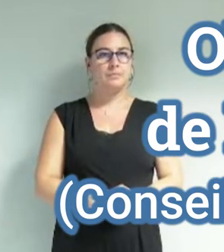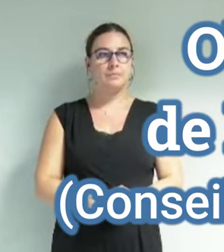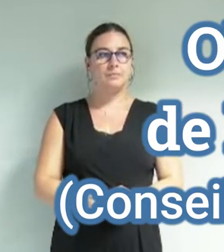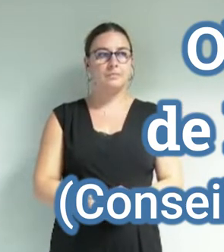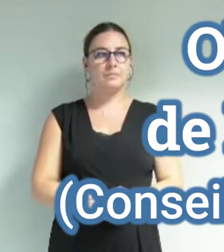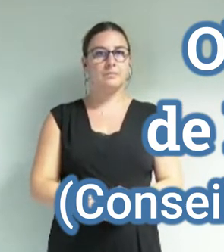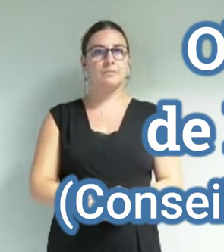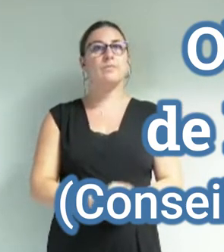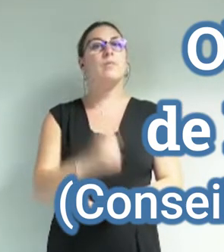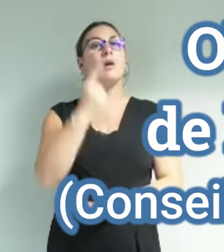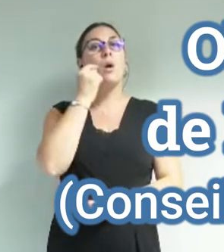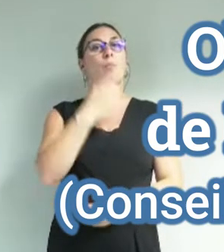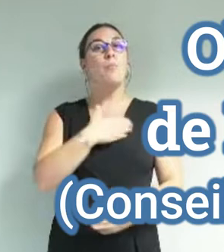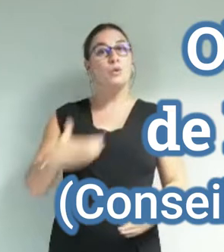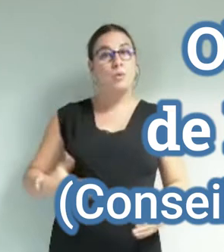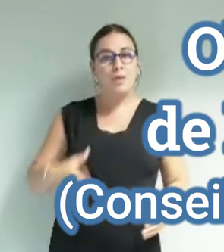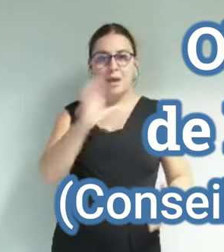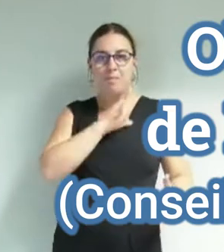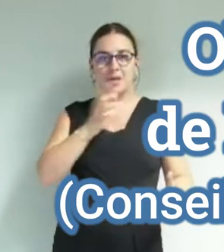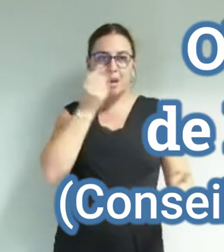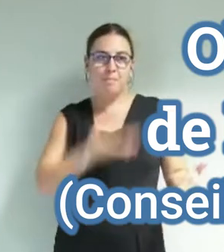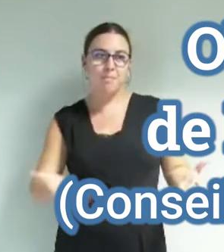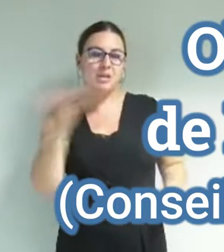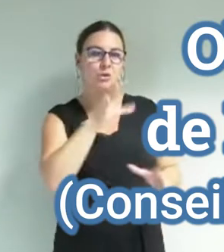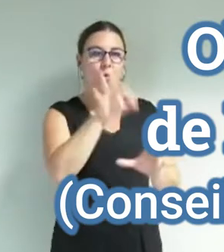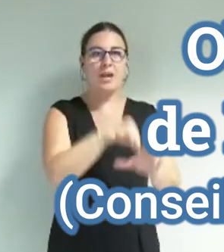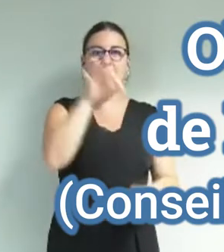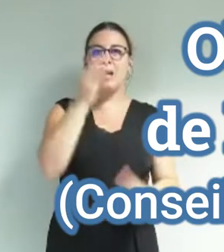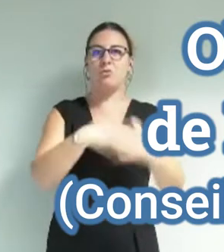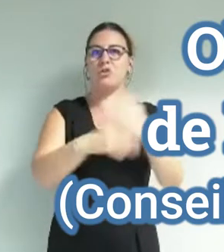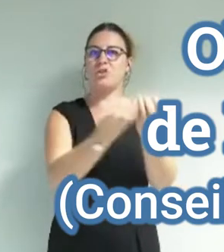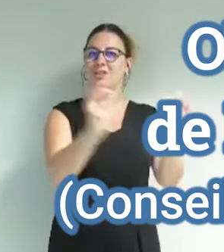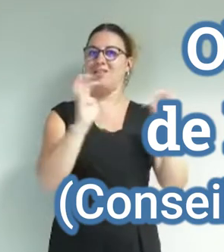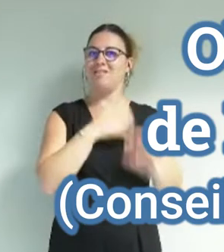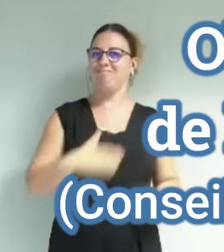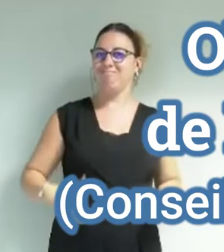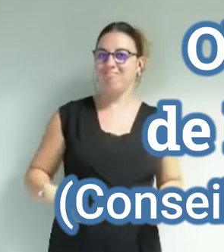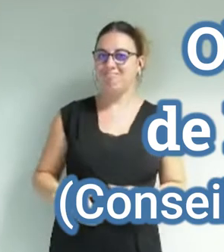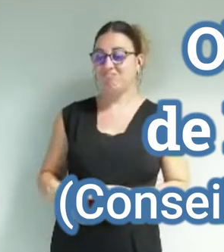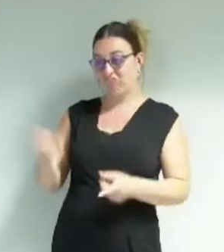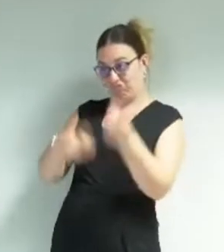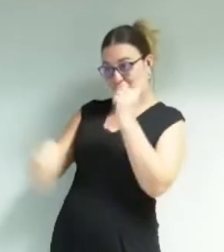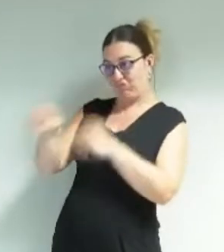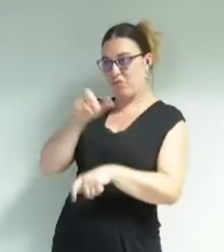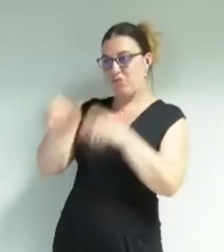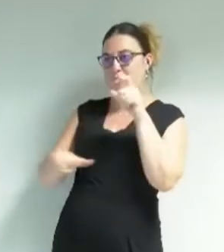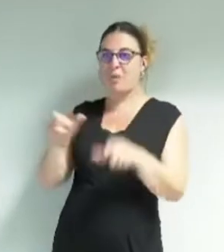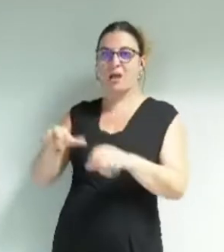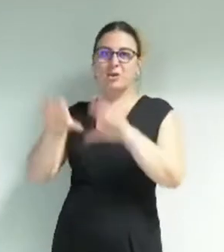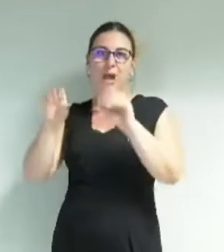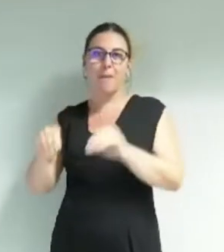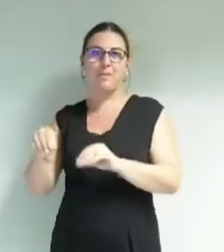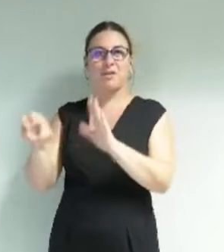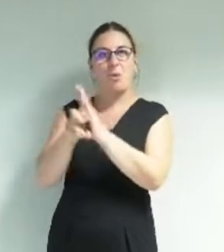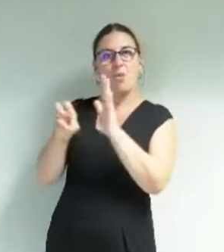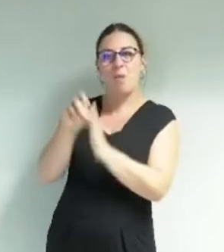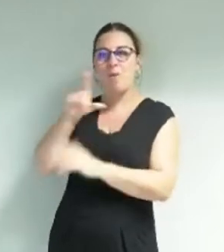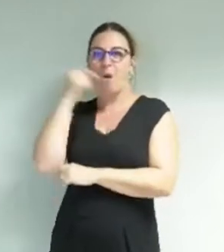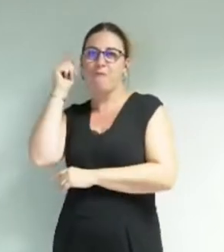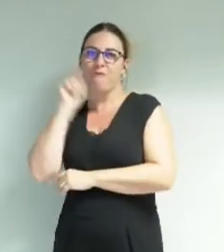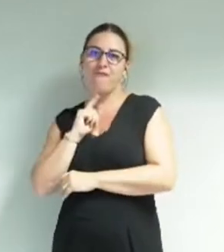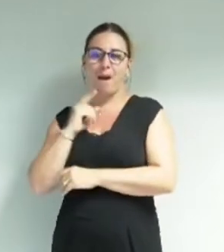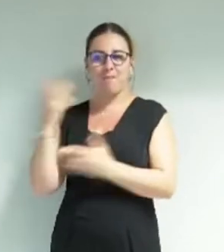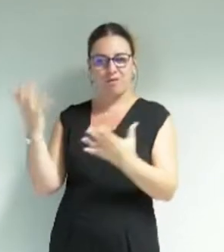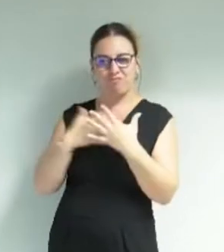Monsieur le maire, mesdames, messieurs les élus du Conseil municipal, et vous, chères grenobloises et grenoblois, je vous